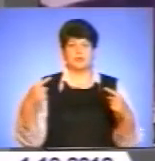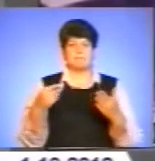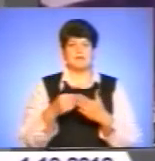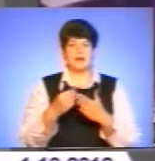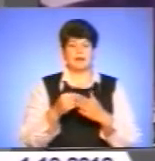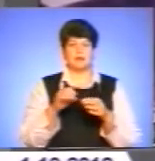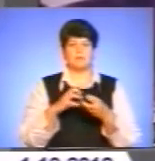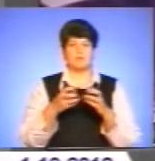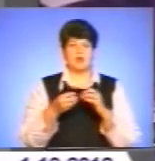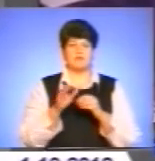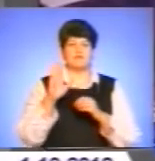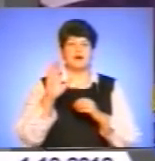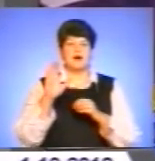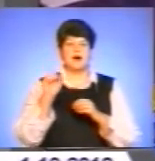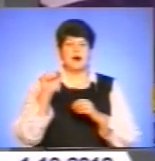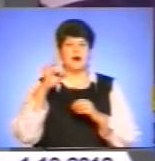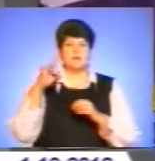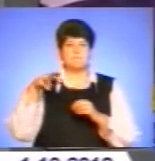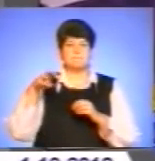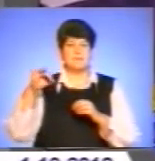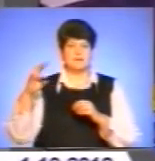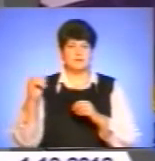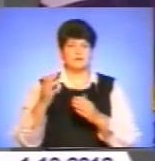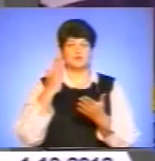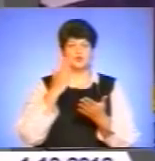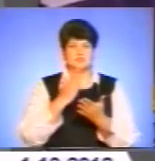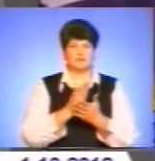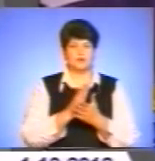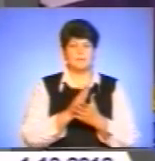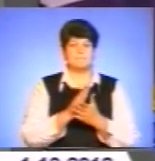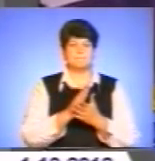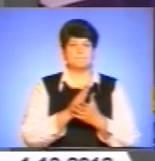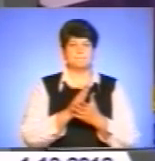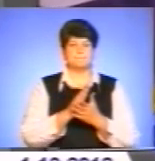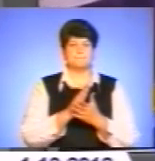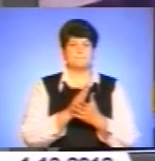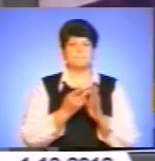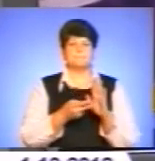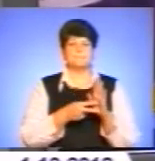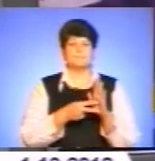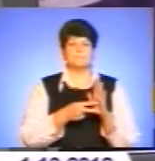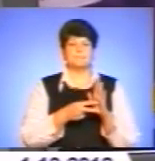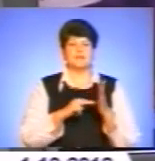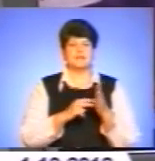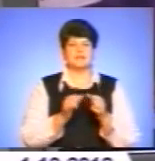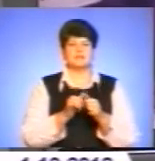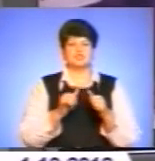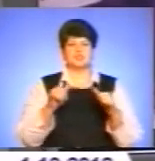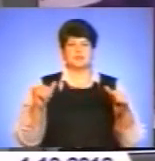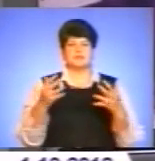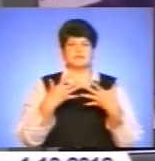В Армінії существує підход в плані розширеної сім'ї. Тобто,